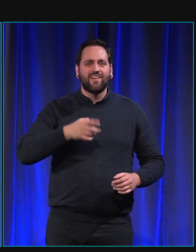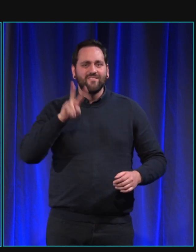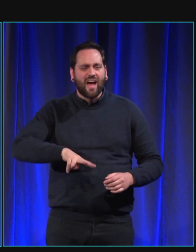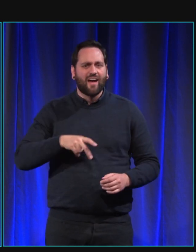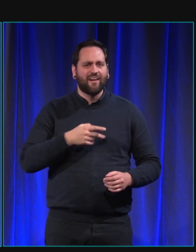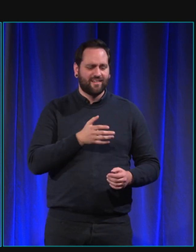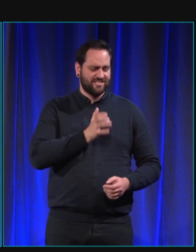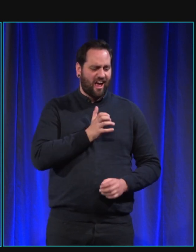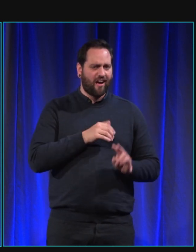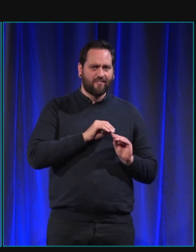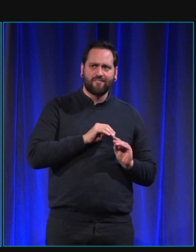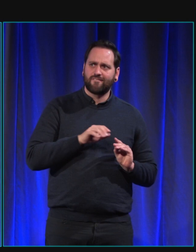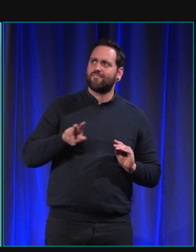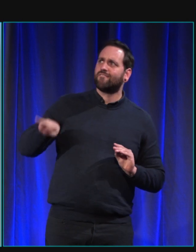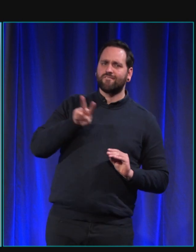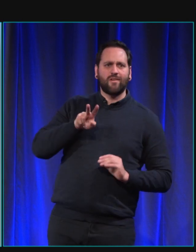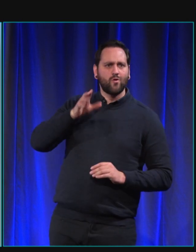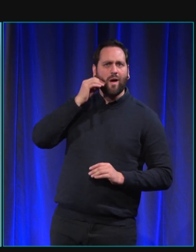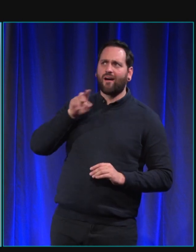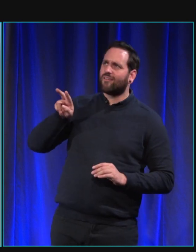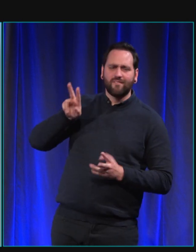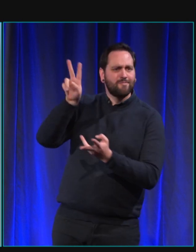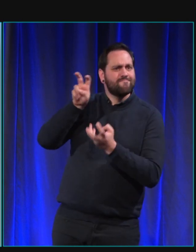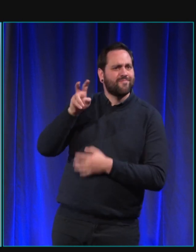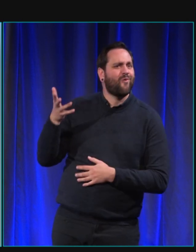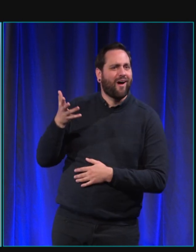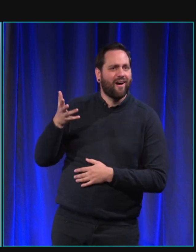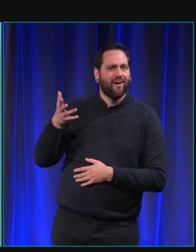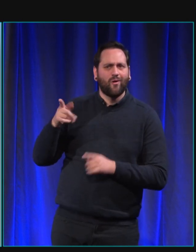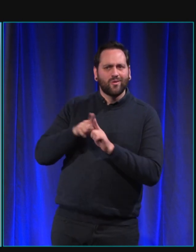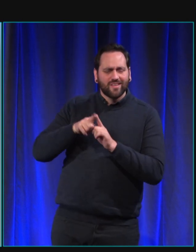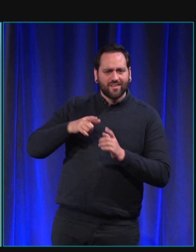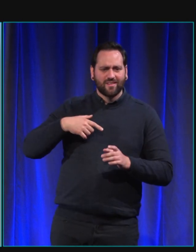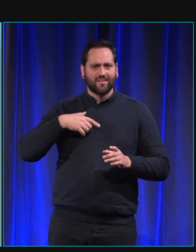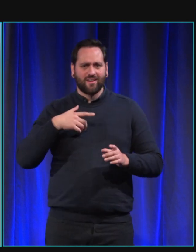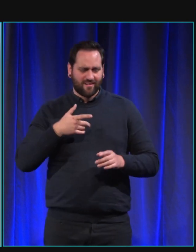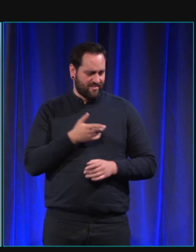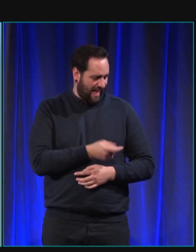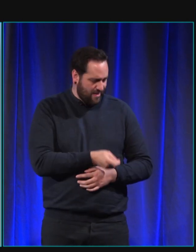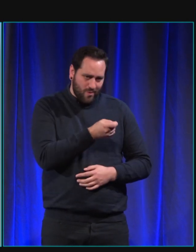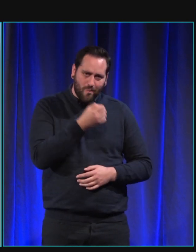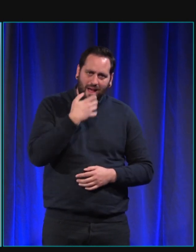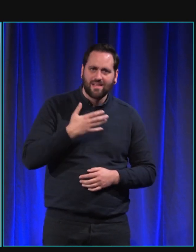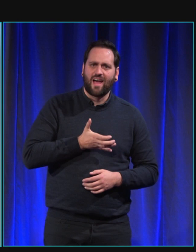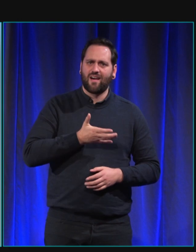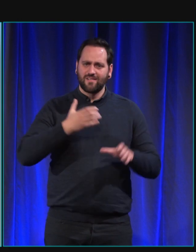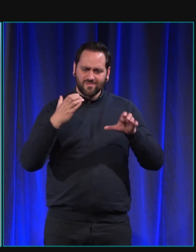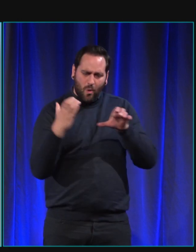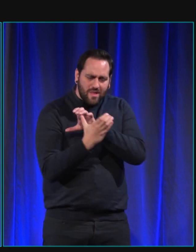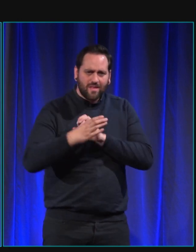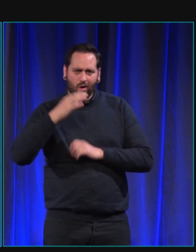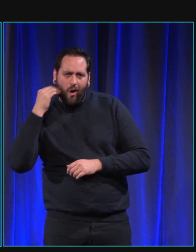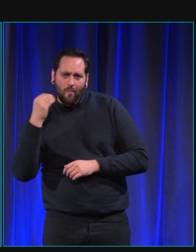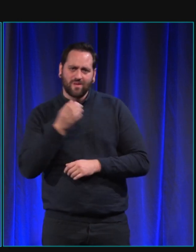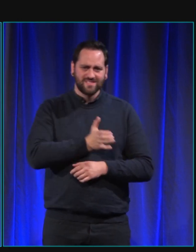nous. Et puis, comment l'éducation, justement, favorise-t-elle la communication entre l'homme et le chien d'assistance ?